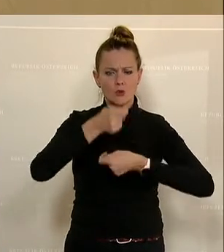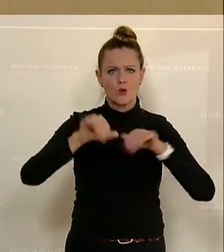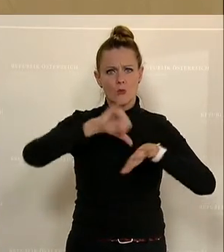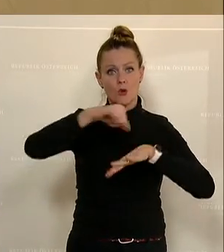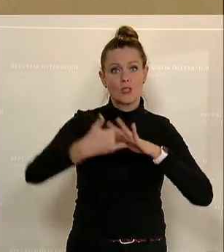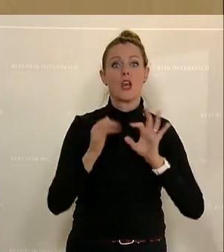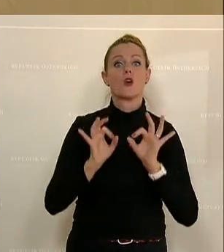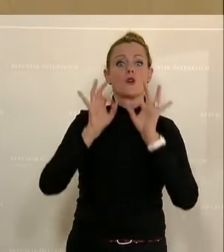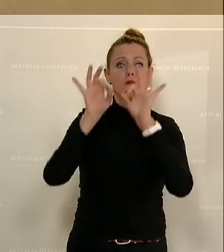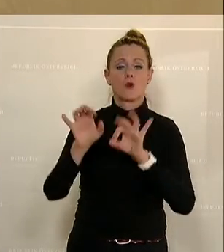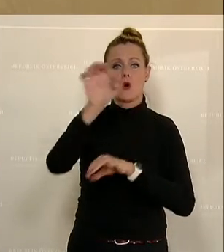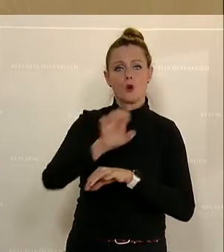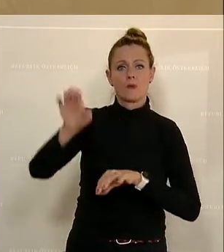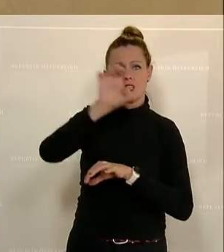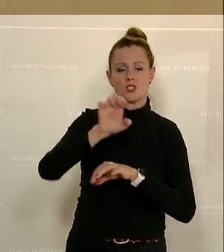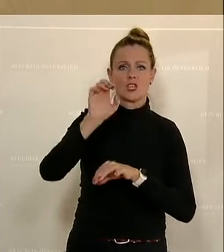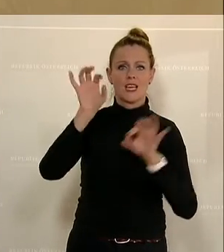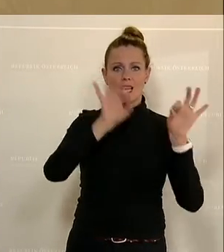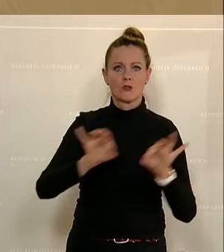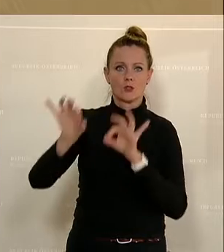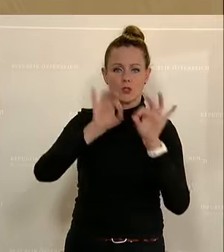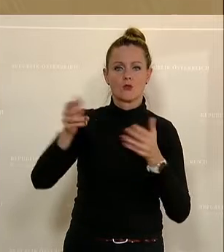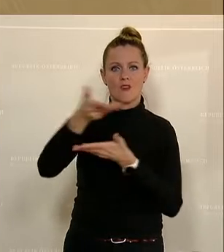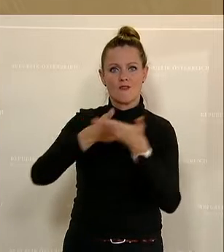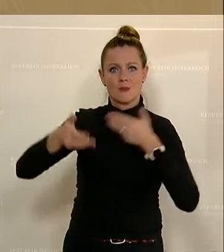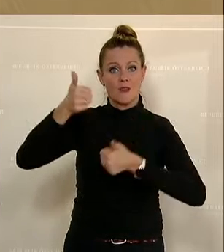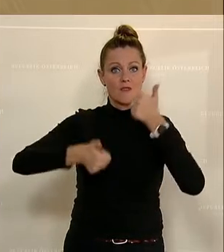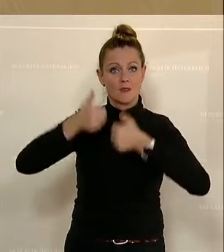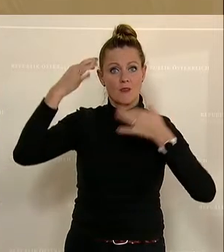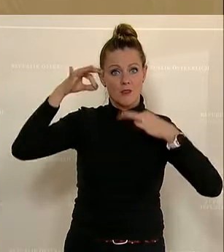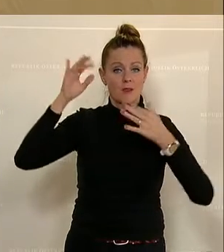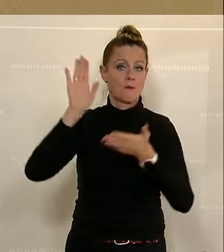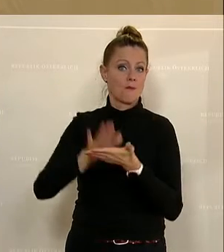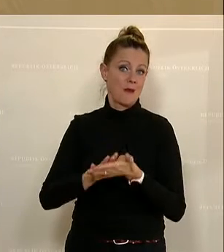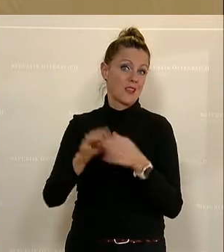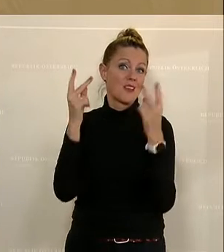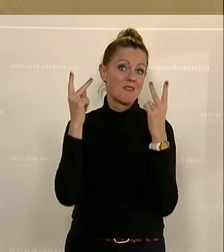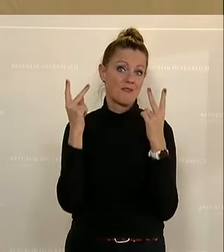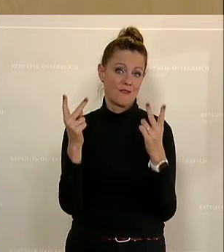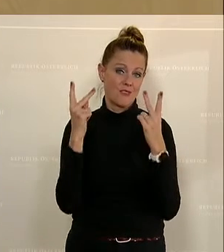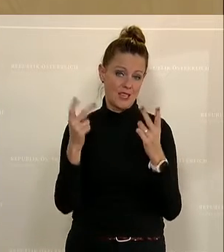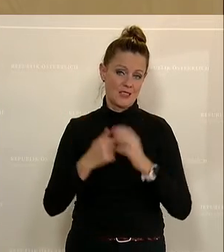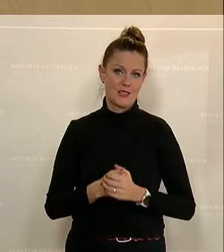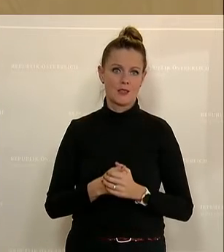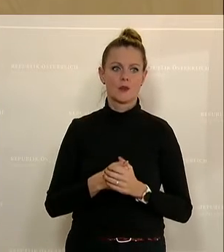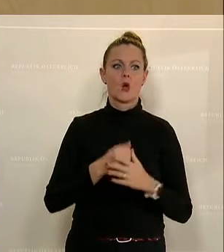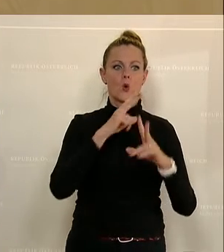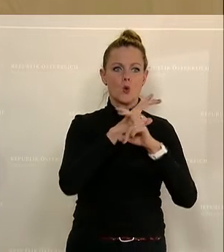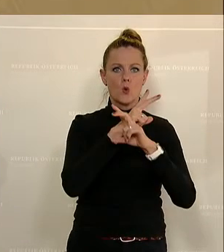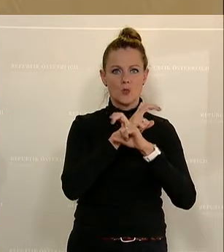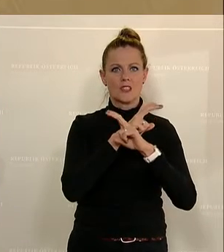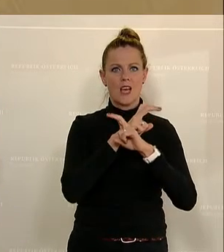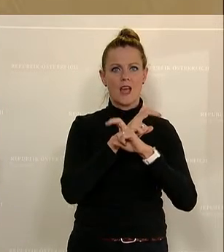wir die europäische Industrie und Wirtschaft wettbewerbsfähig halten möchten. Die sind ganz entscheidend. Und hier ist Österreich bei vier wichtigen